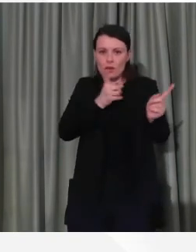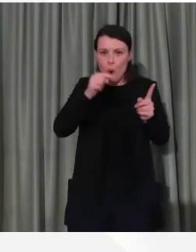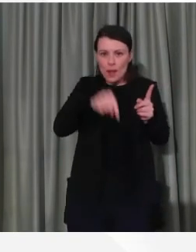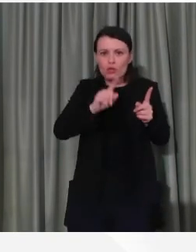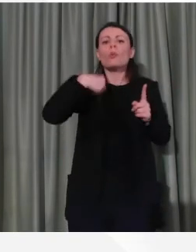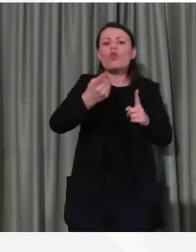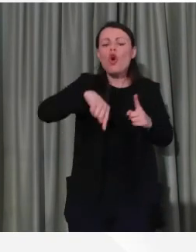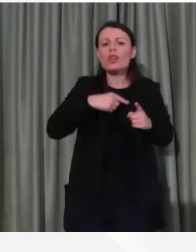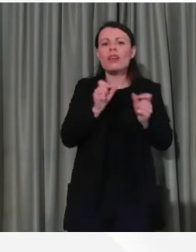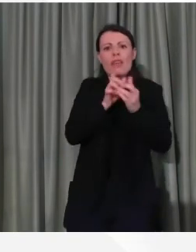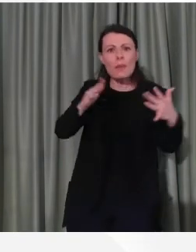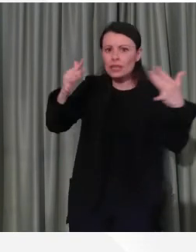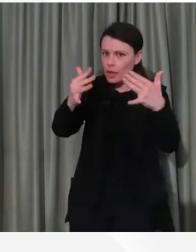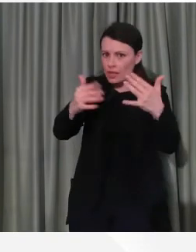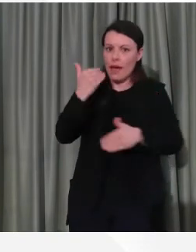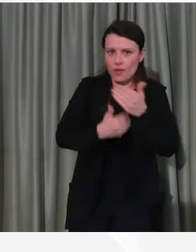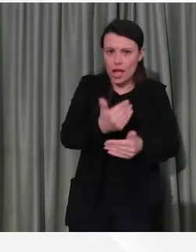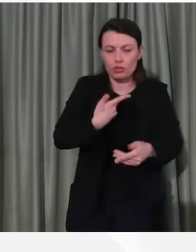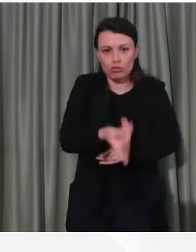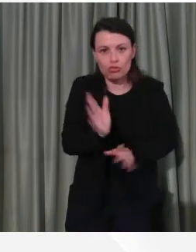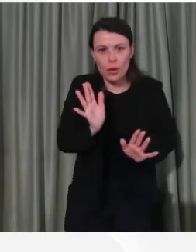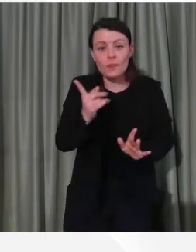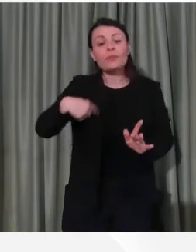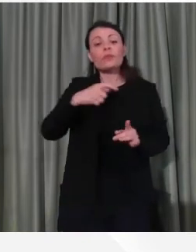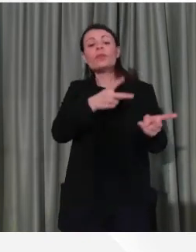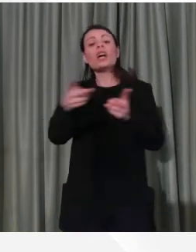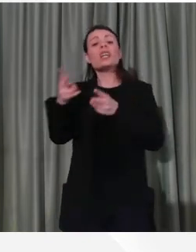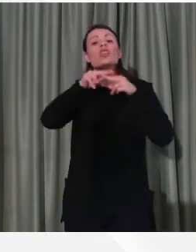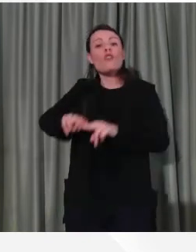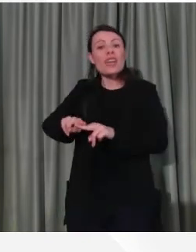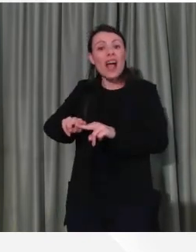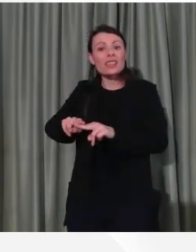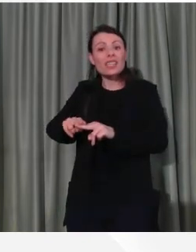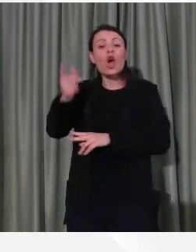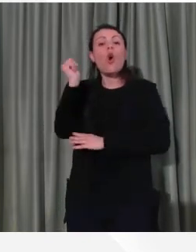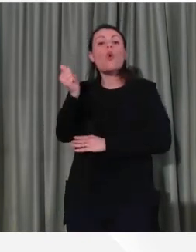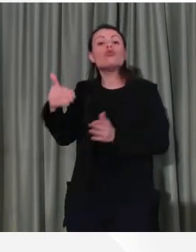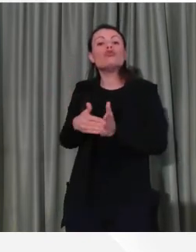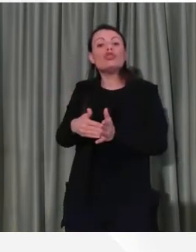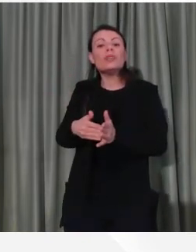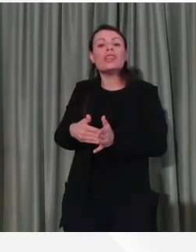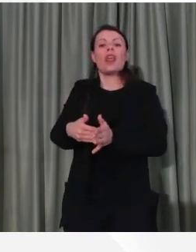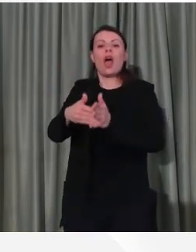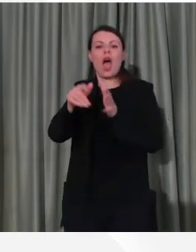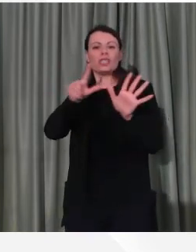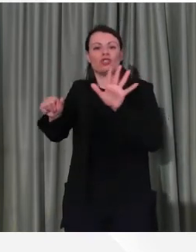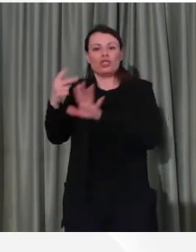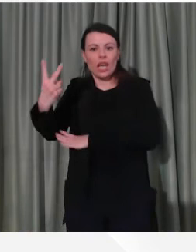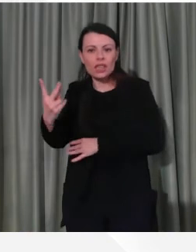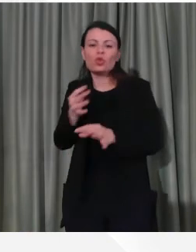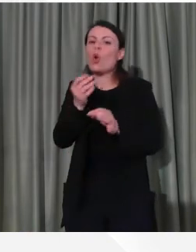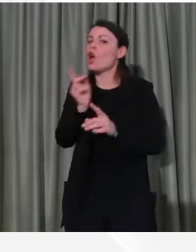ricoverati, che non sono in terapia intensiva, siamo a 11.762, quindi qua siamo a meno